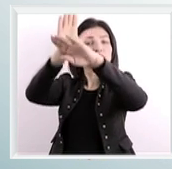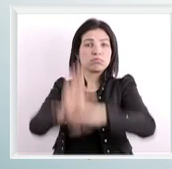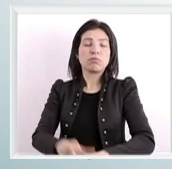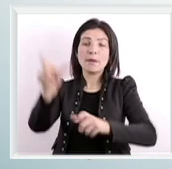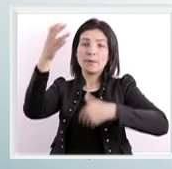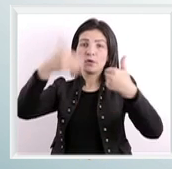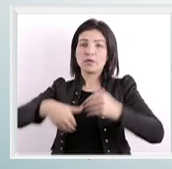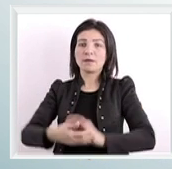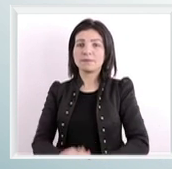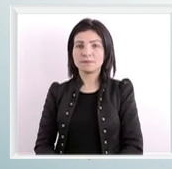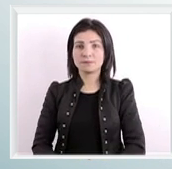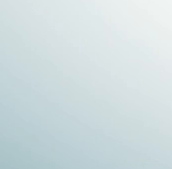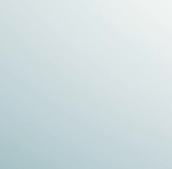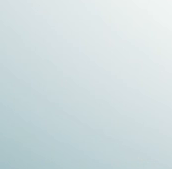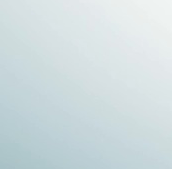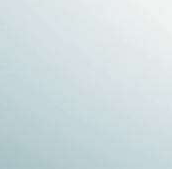مجال الإعاقة